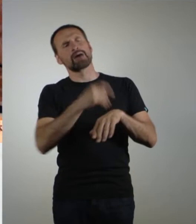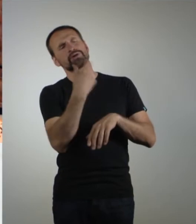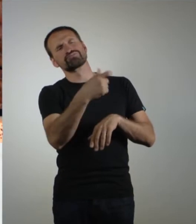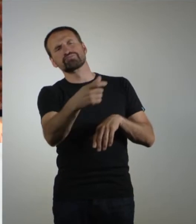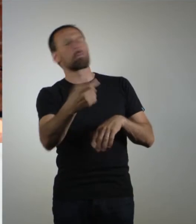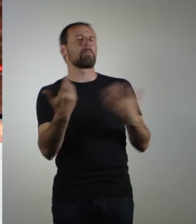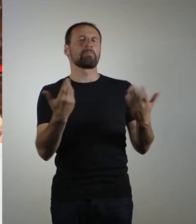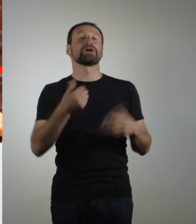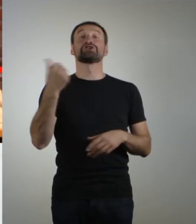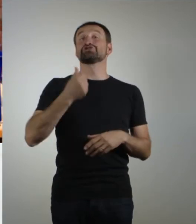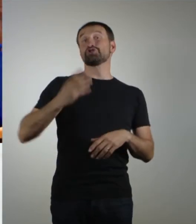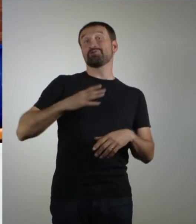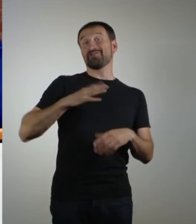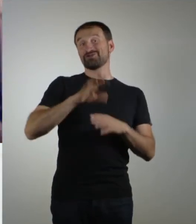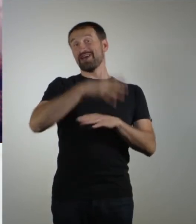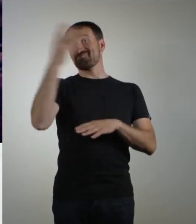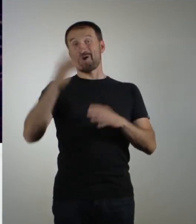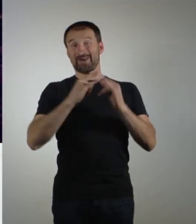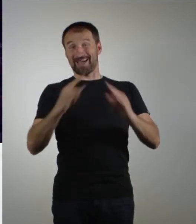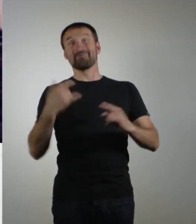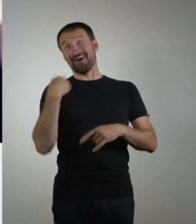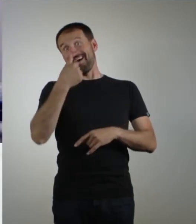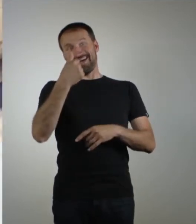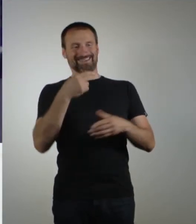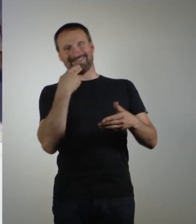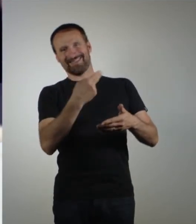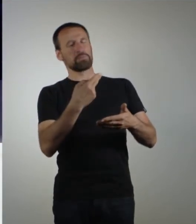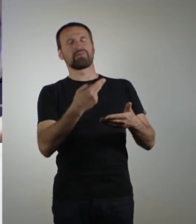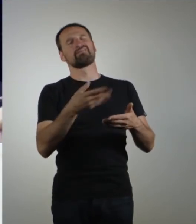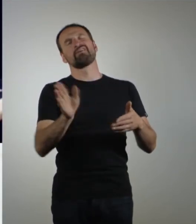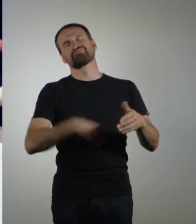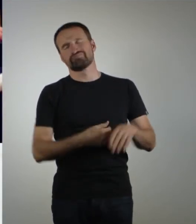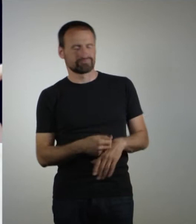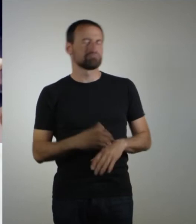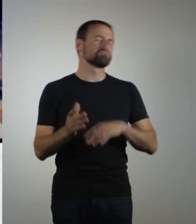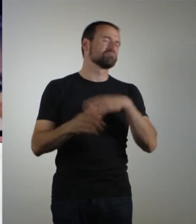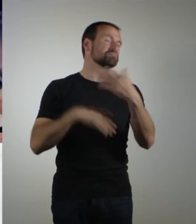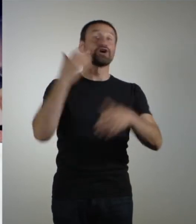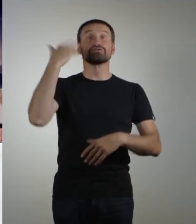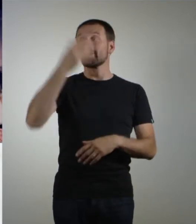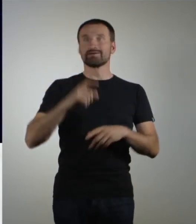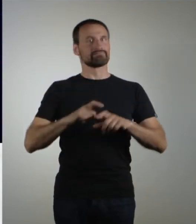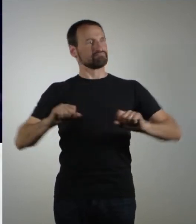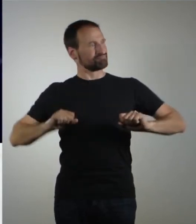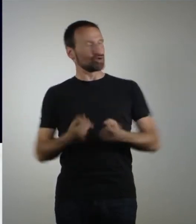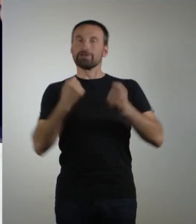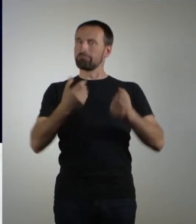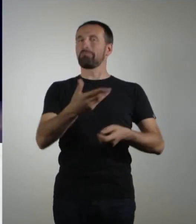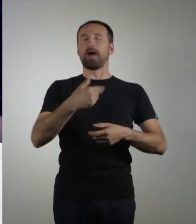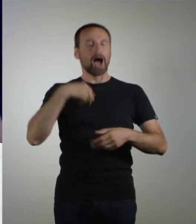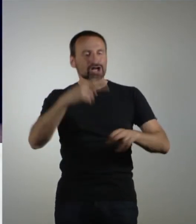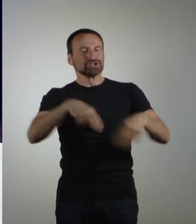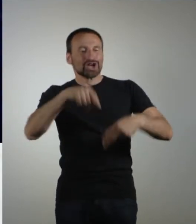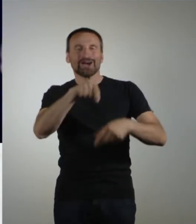Dann war der Name plötzlich aus dem Rennen und dann haben wir gesagt, den nehmen wir. Ich finde es immer noch witzig, weil es ist ja tatsächlich so, dass wir